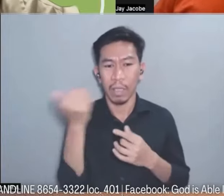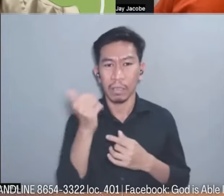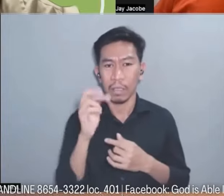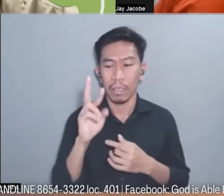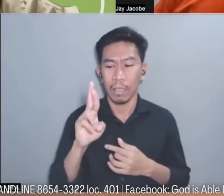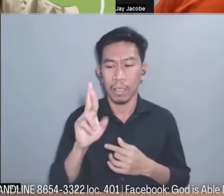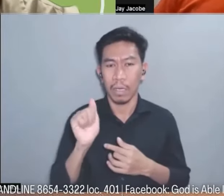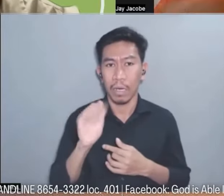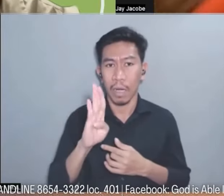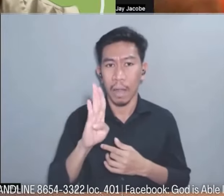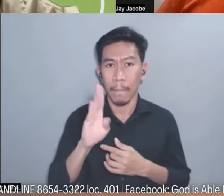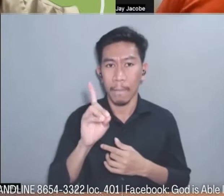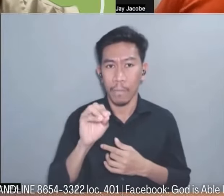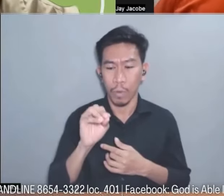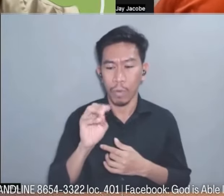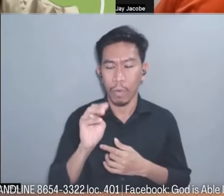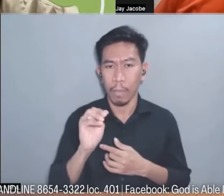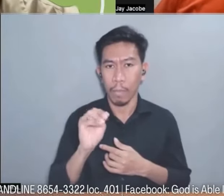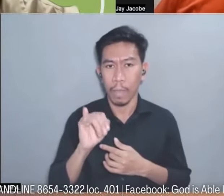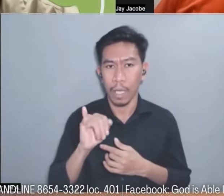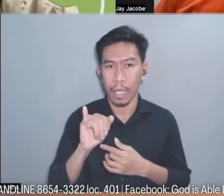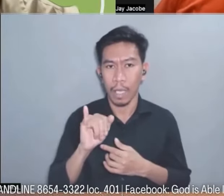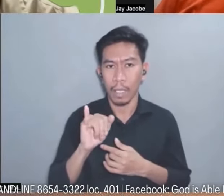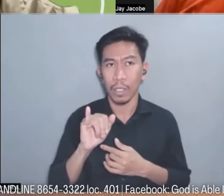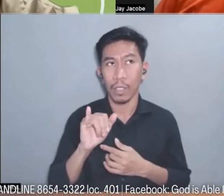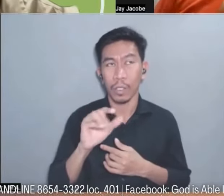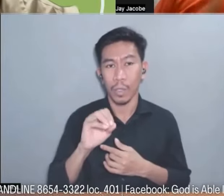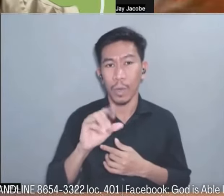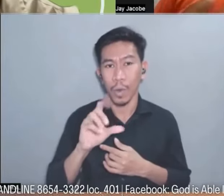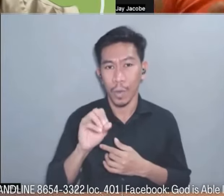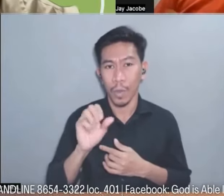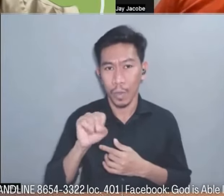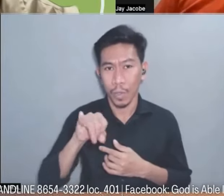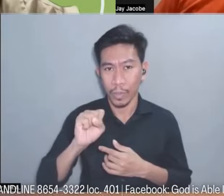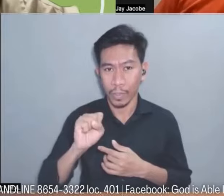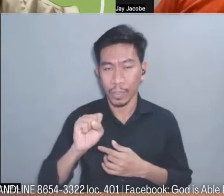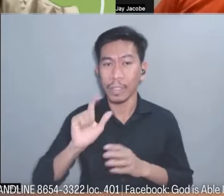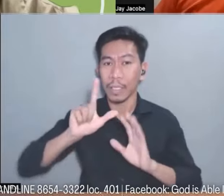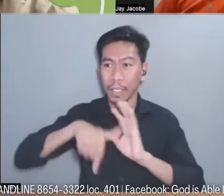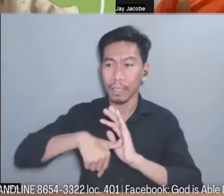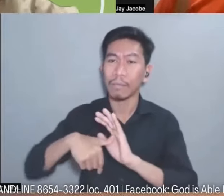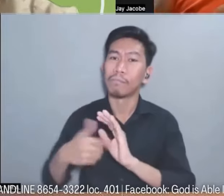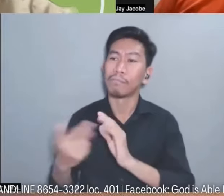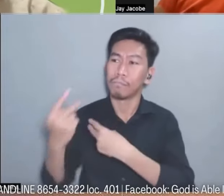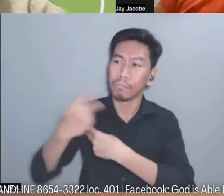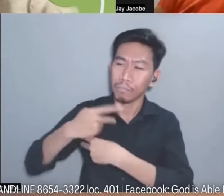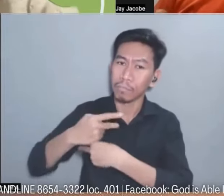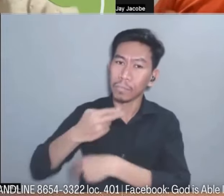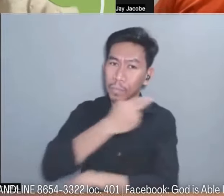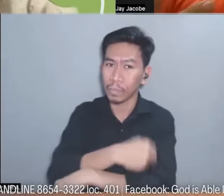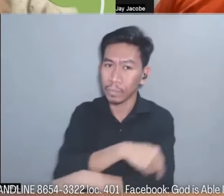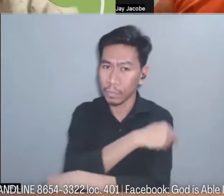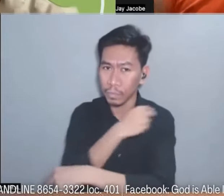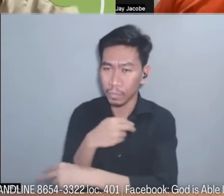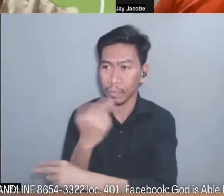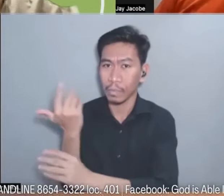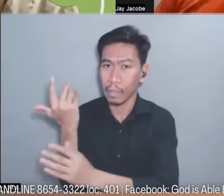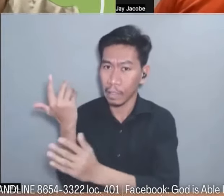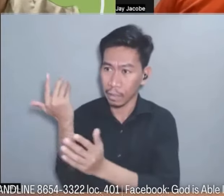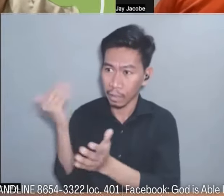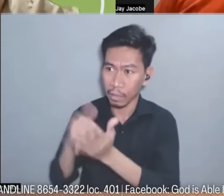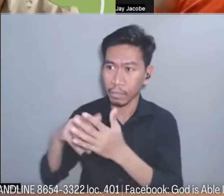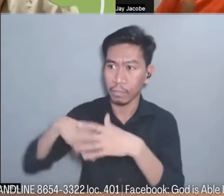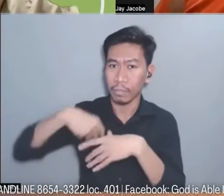rhabdomyolysis so nantreat na naman po sila sa akin at mischarge po nila ako ng July 8 without knowing